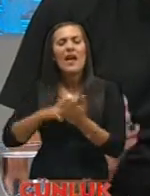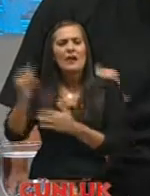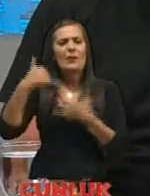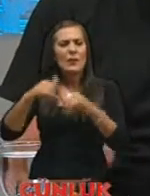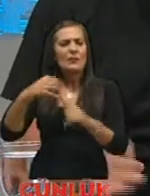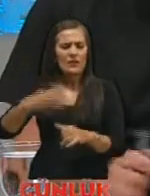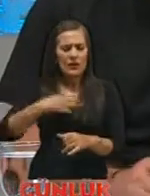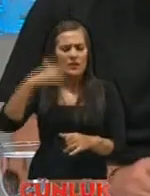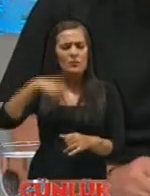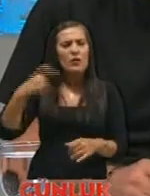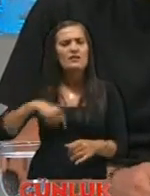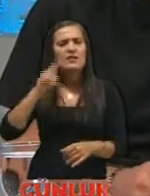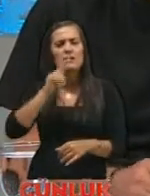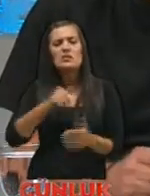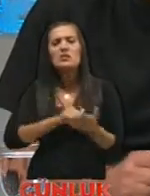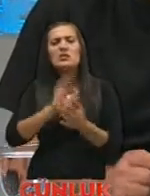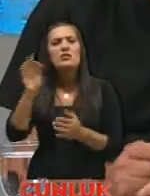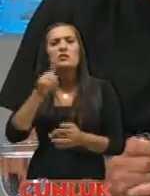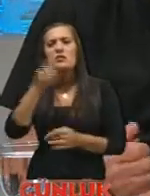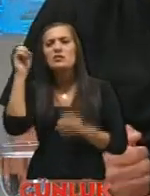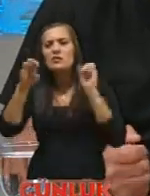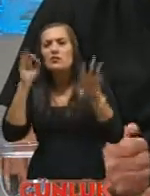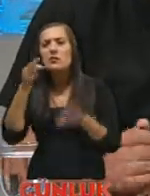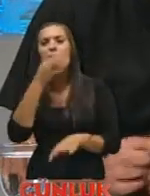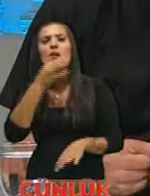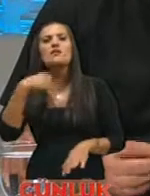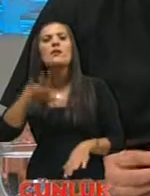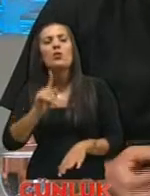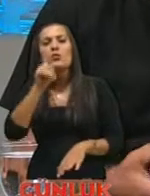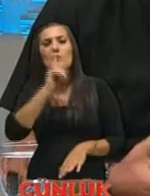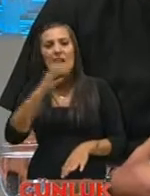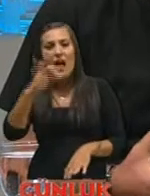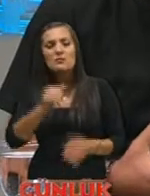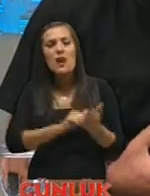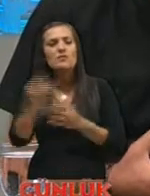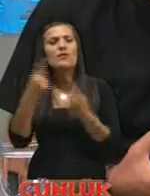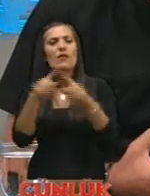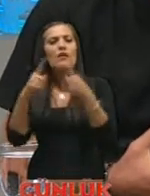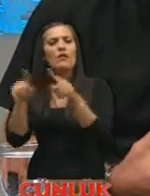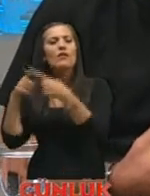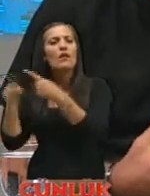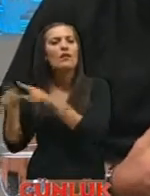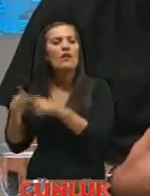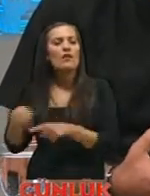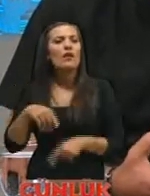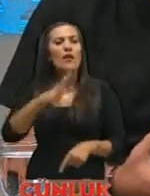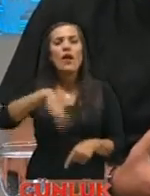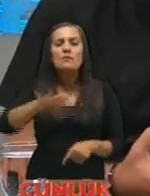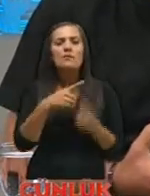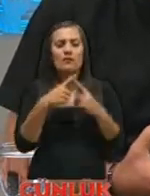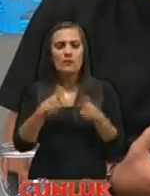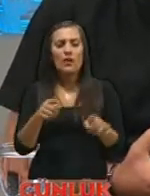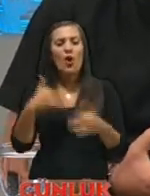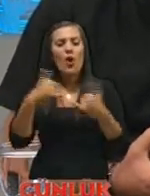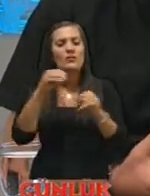kendim özellikle izledim hiçbirbirine benzemiyor ışık açısından 160'ı da farklı hepsinin karakteristiği farklı karakteristik evet